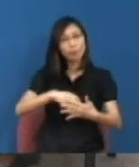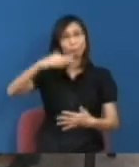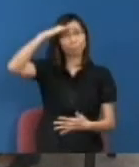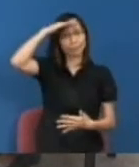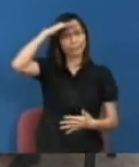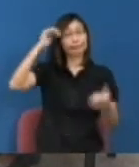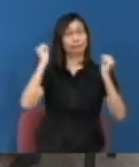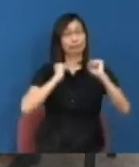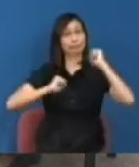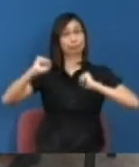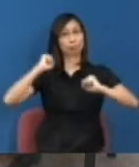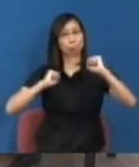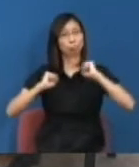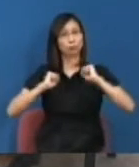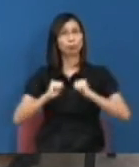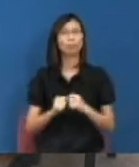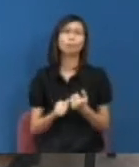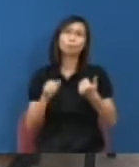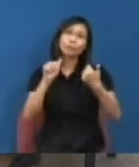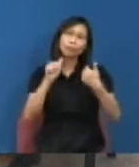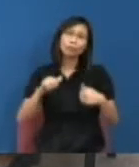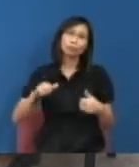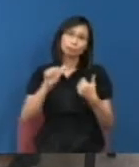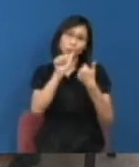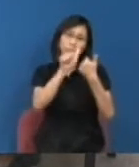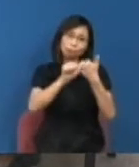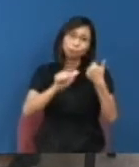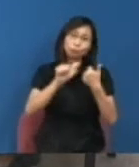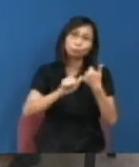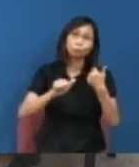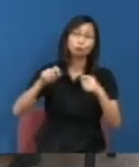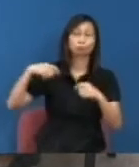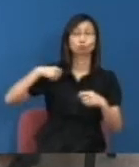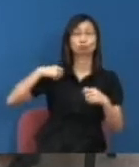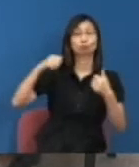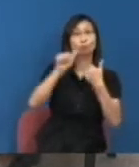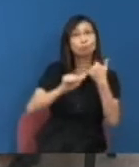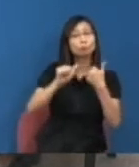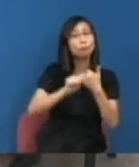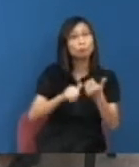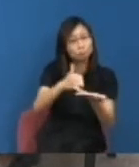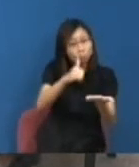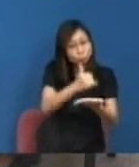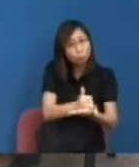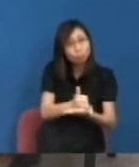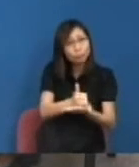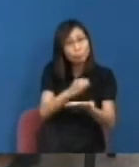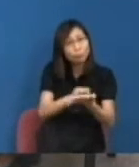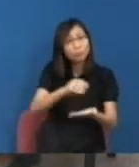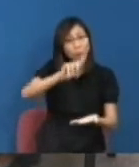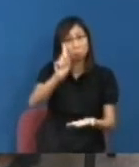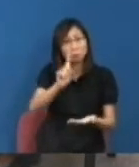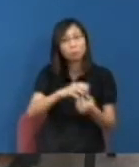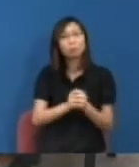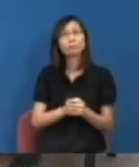動或者甚至副總理坐的位置或者甚至後來譬如華宗輝都說到其實同場有個嘉賓慧信